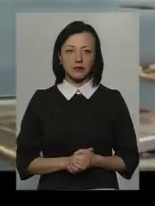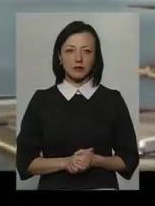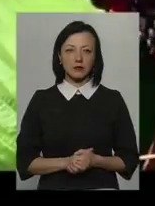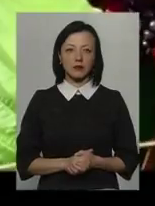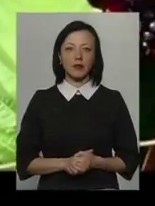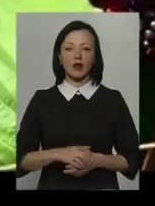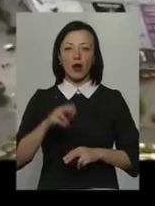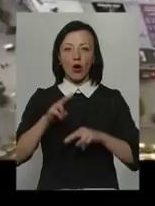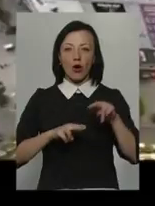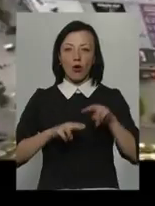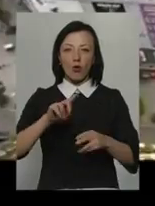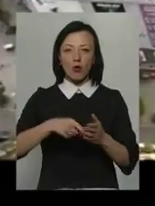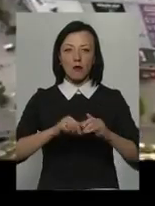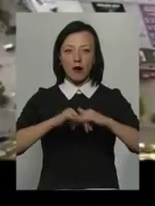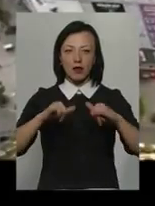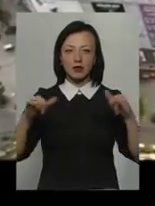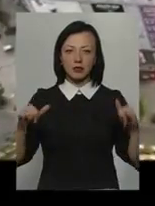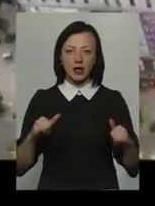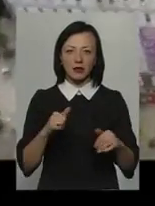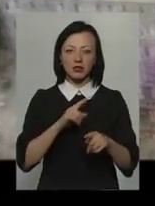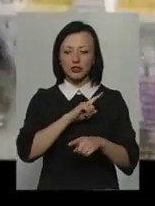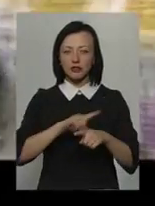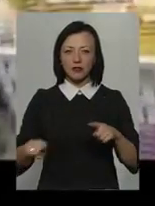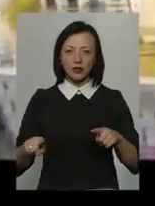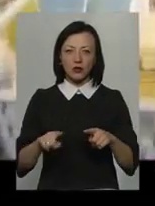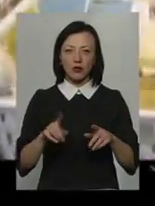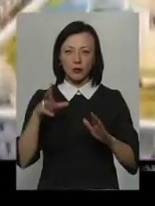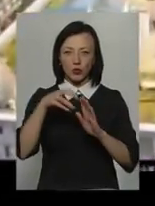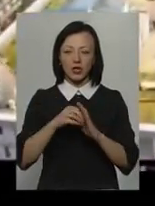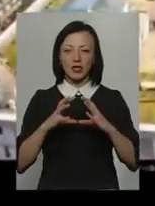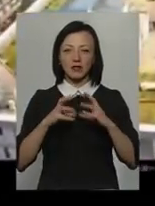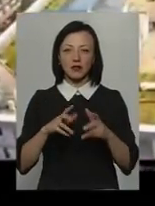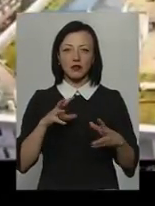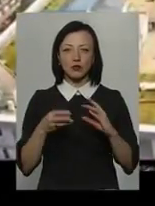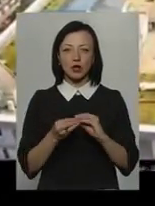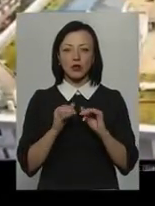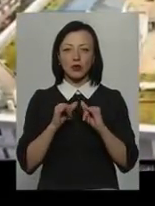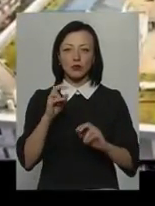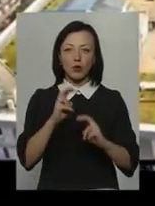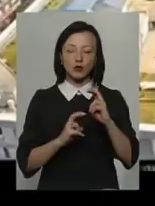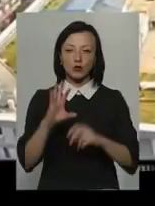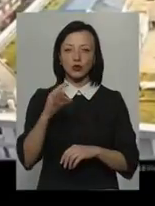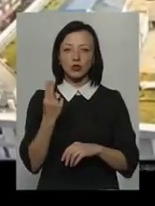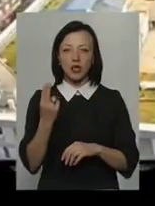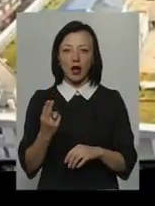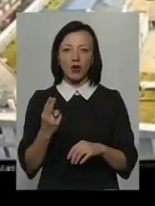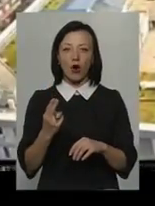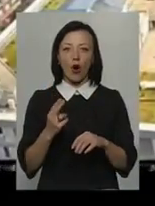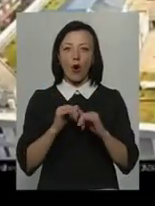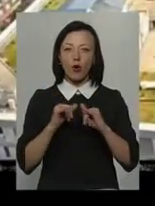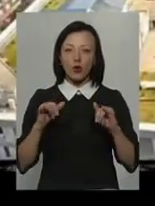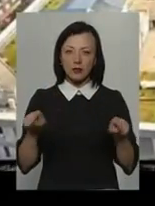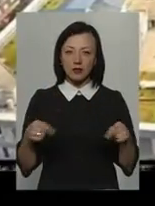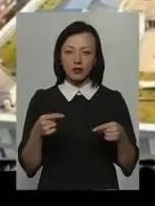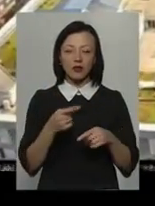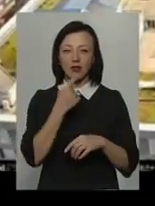Урбанізації, що семимильними кроками полонила світ у результаті розвитку промисловості і соціального прогресу, не так